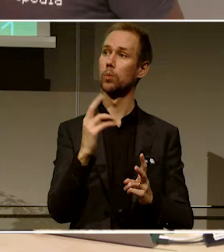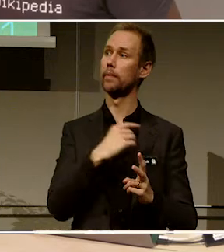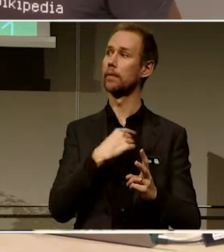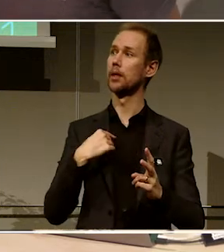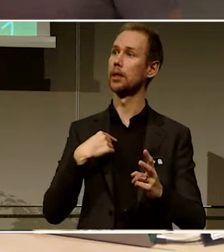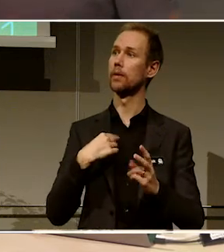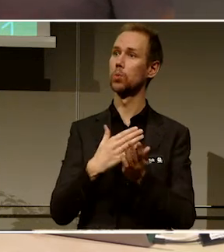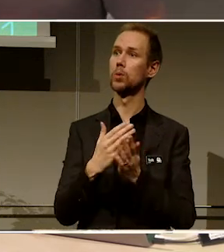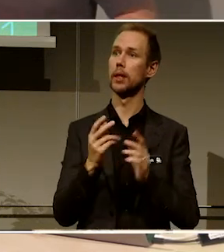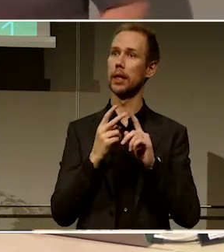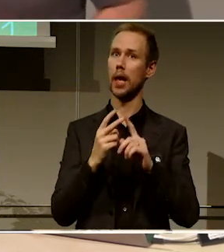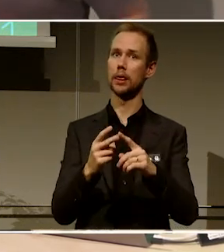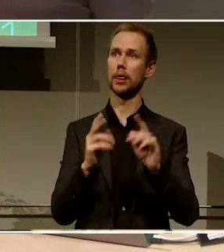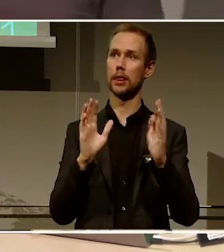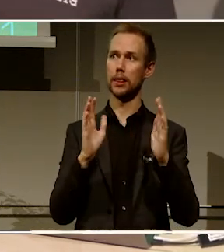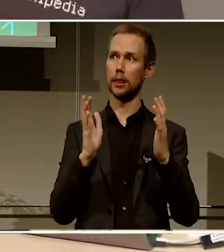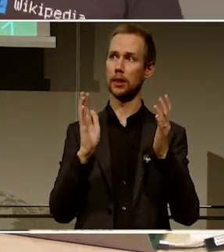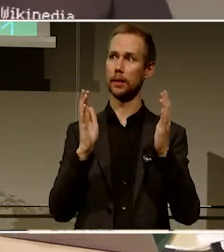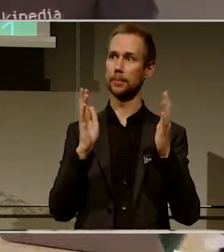Tack! Tack!